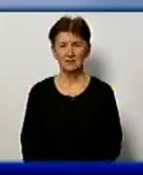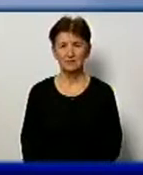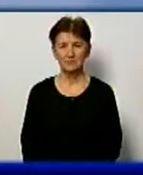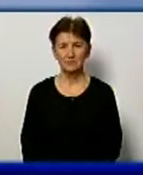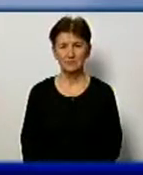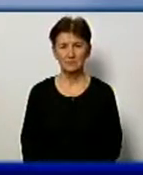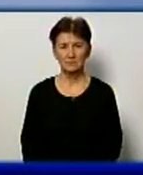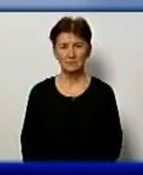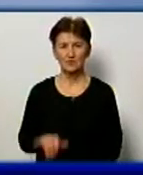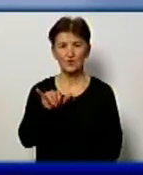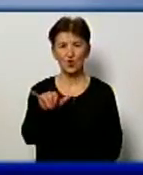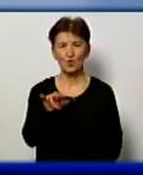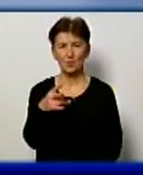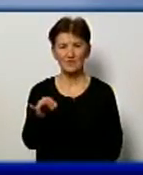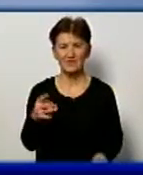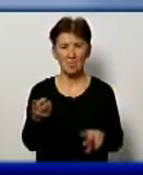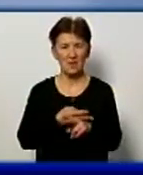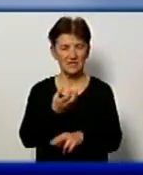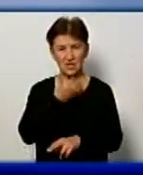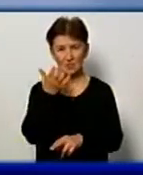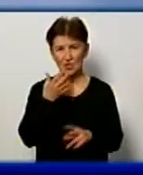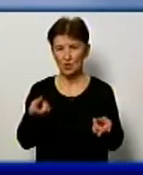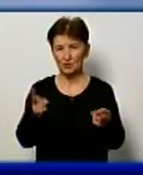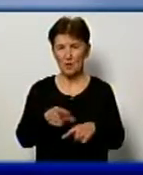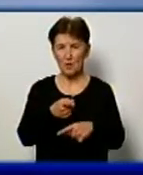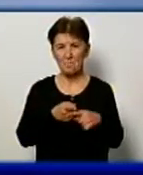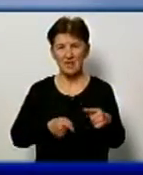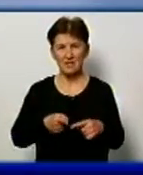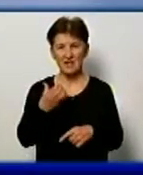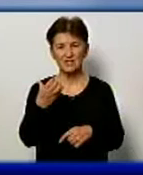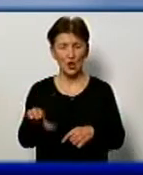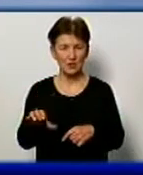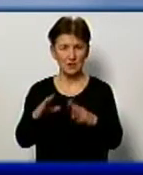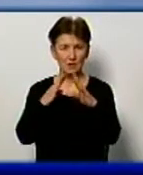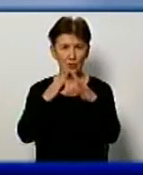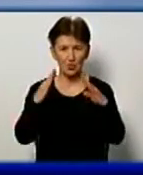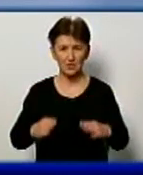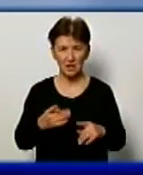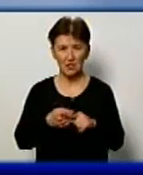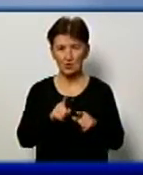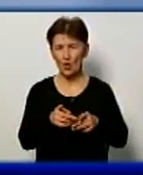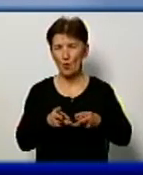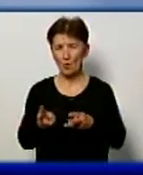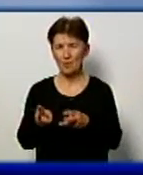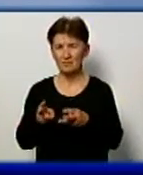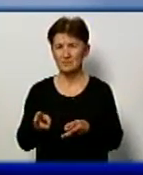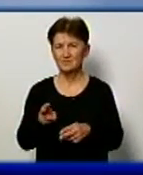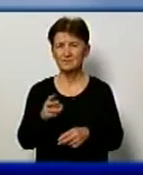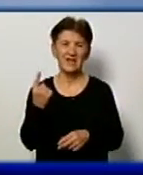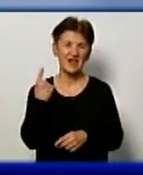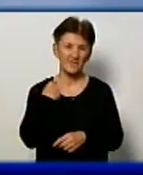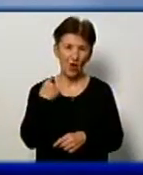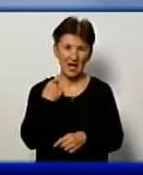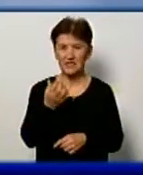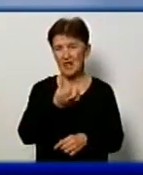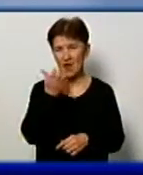У Кропивницькому без тепла залишаються понад півсотні житлових будинків, які опалюють дочірні підприємства Кіровоград Тепло. Про